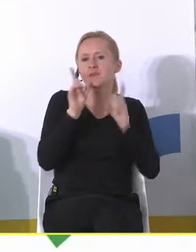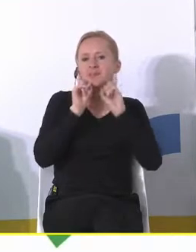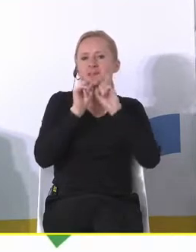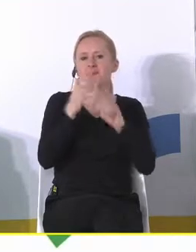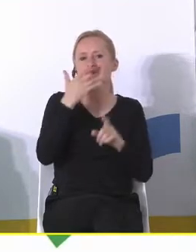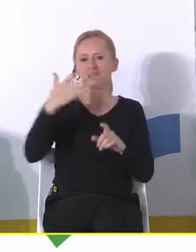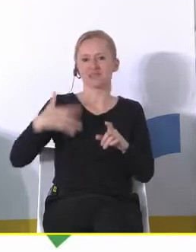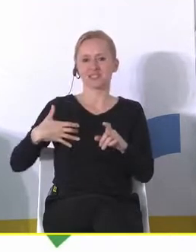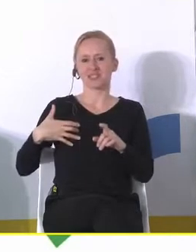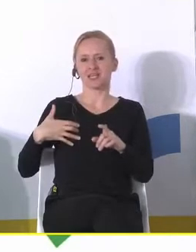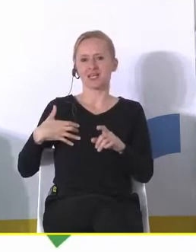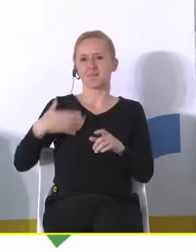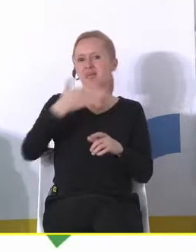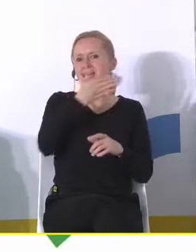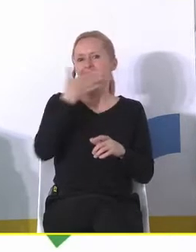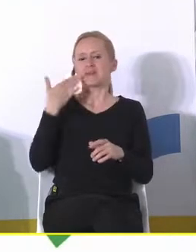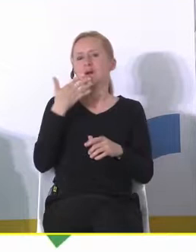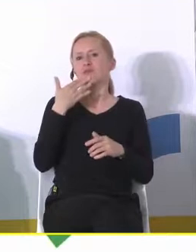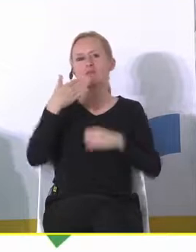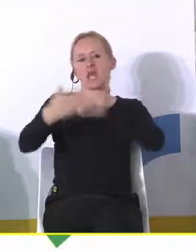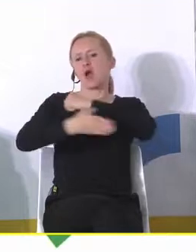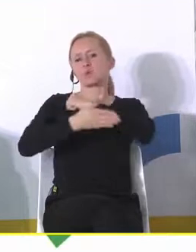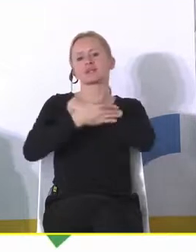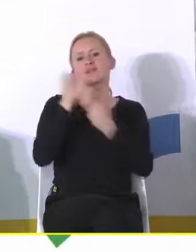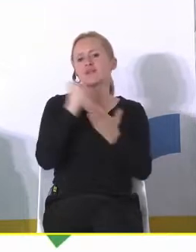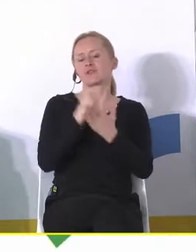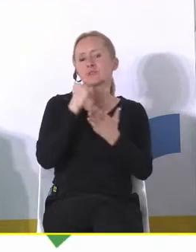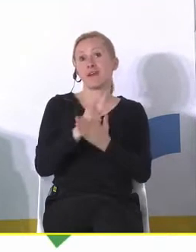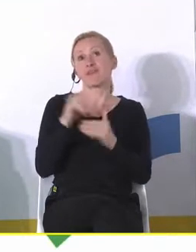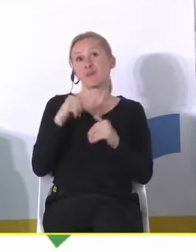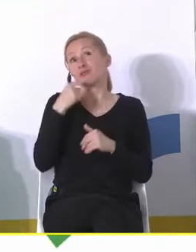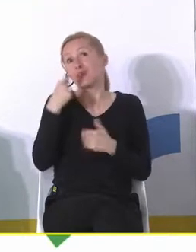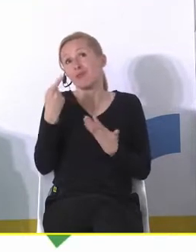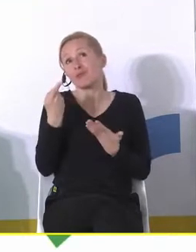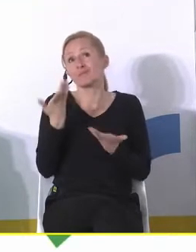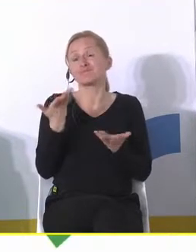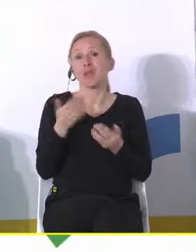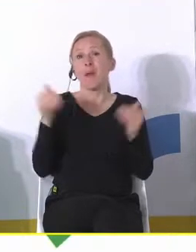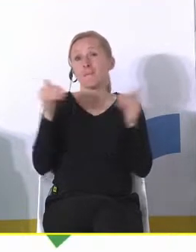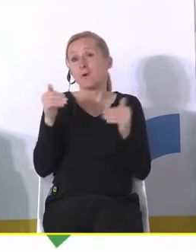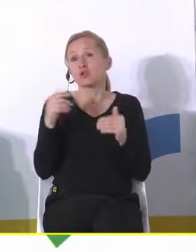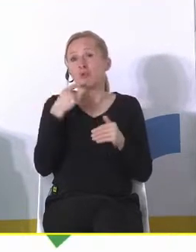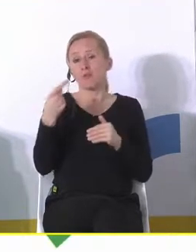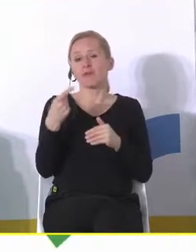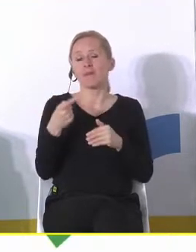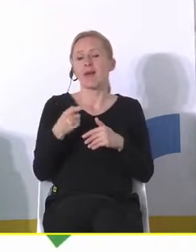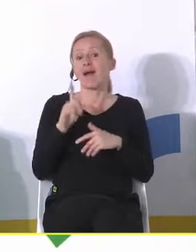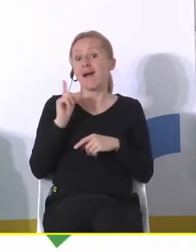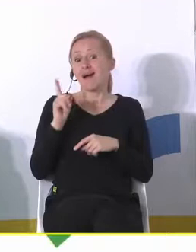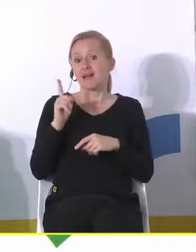bez wcześniejszego stwierdzenia rzeczy fundamentalnej i może to zabrzmi przesadnie albo mocno, ale myślę, że